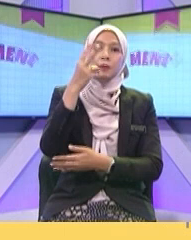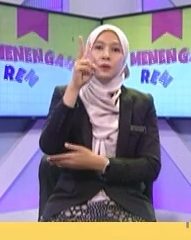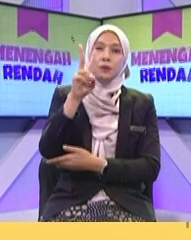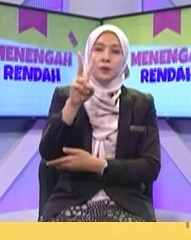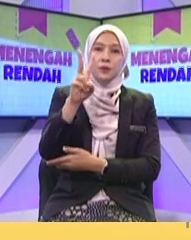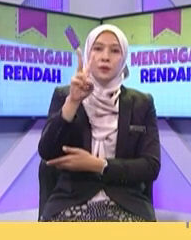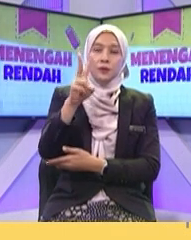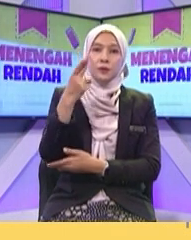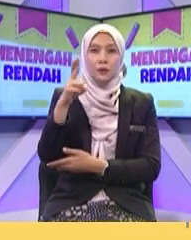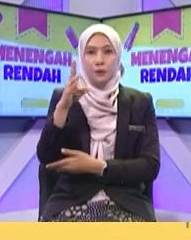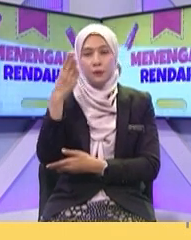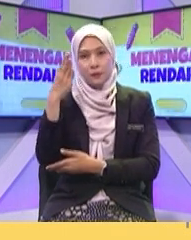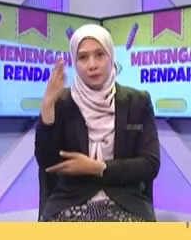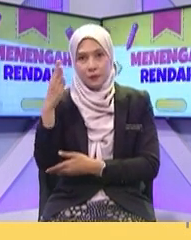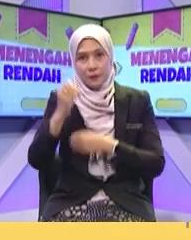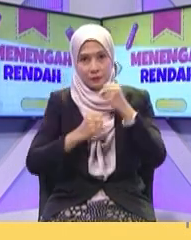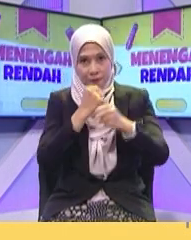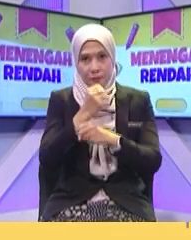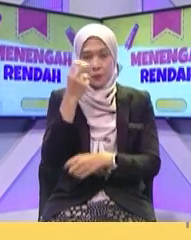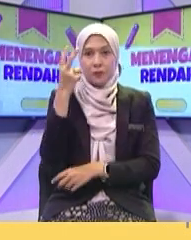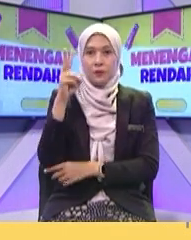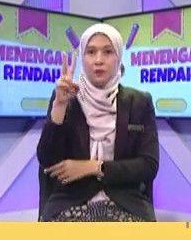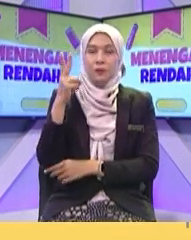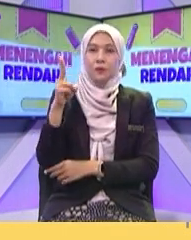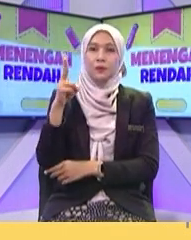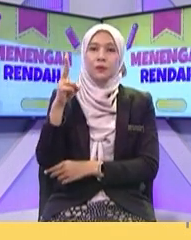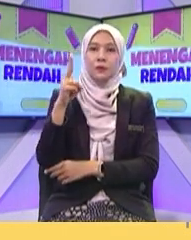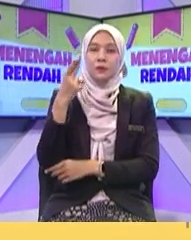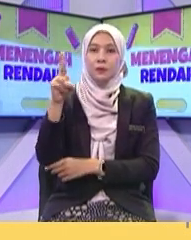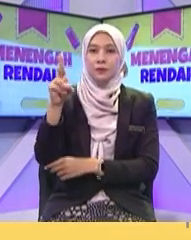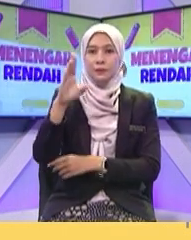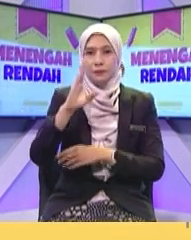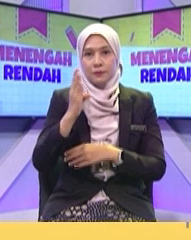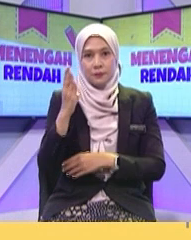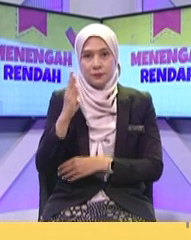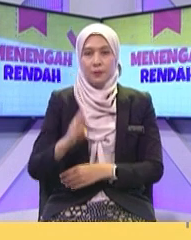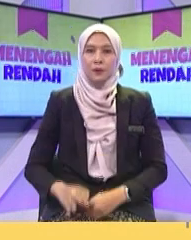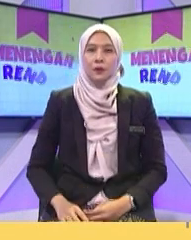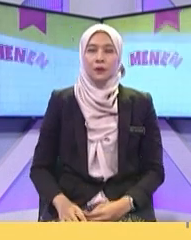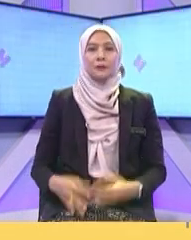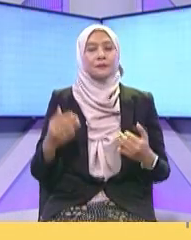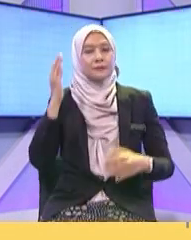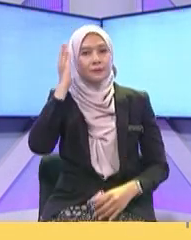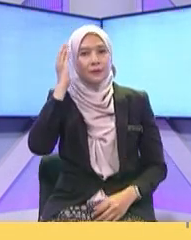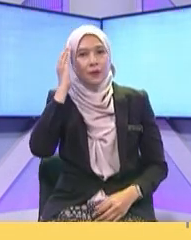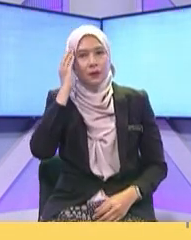Setelit angkasa ini Membolehkan kita Mengenalpasi Ramalan kaji cuaca Kita